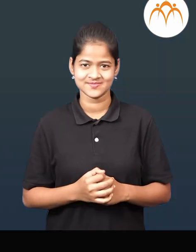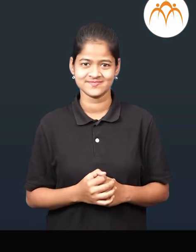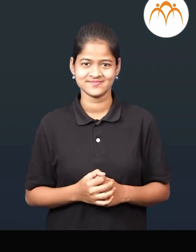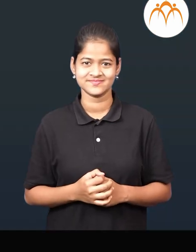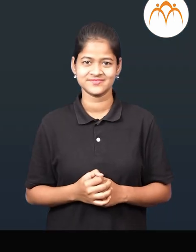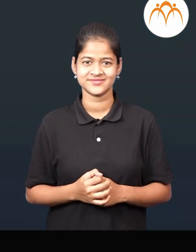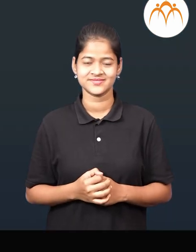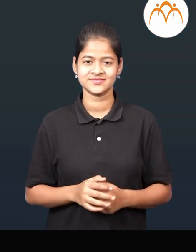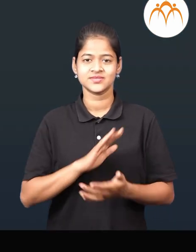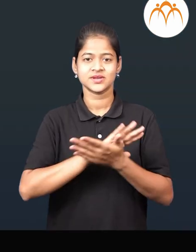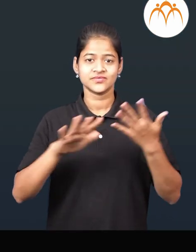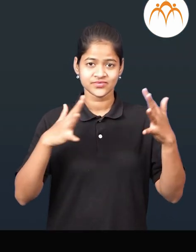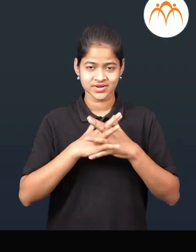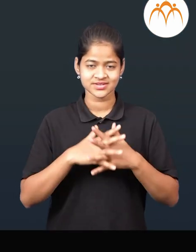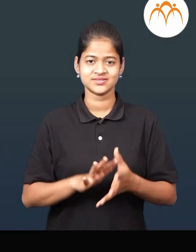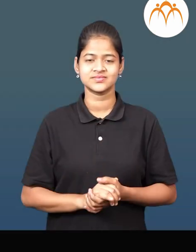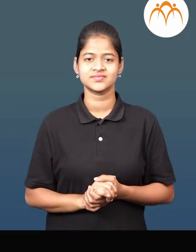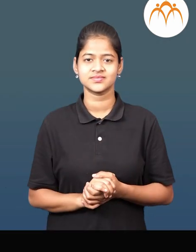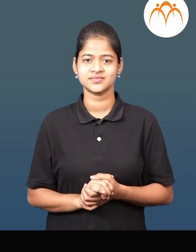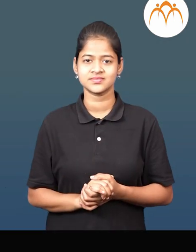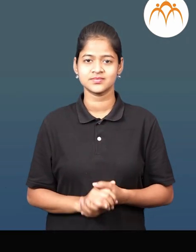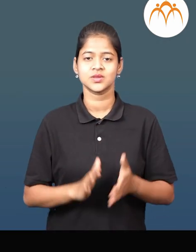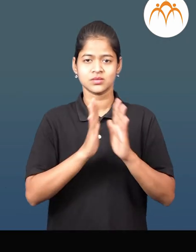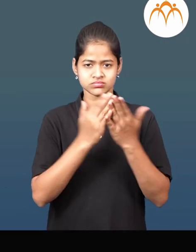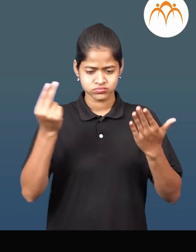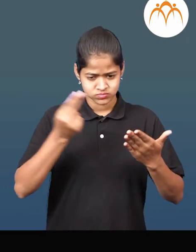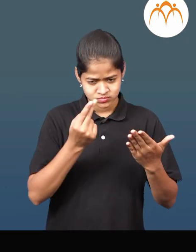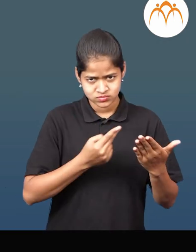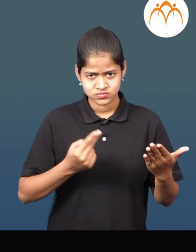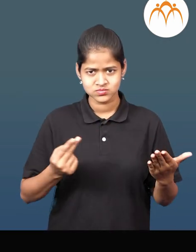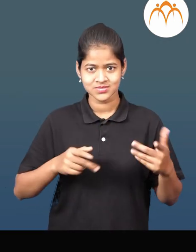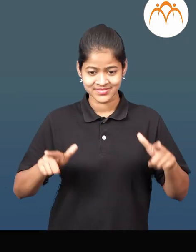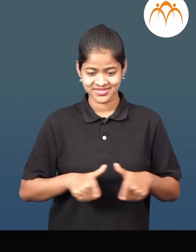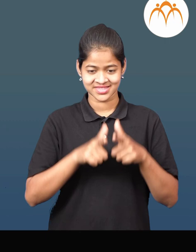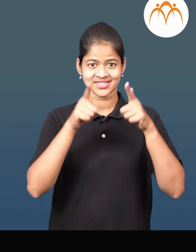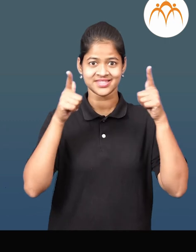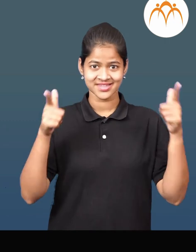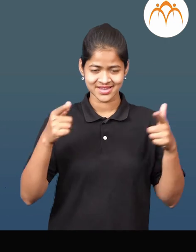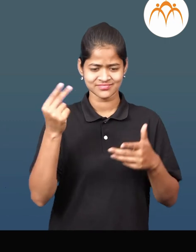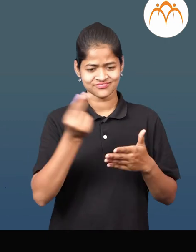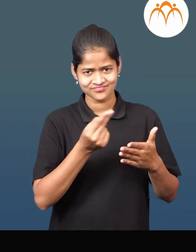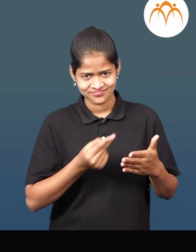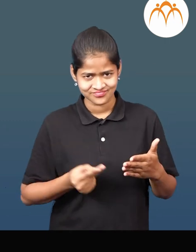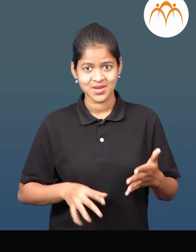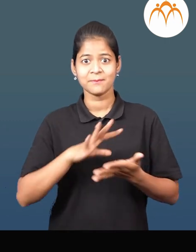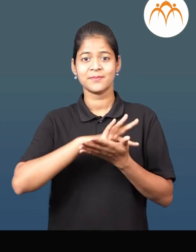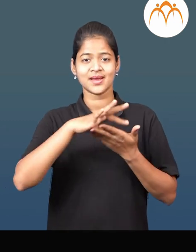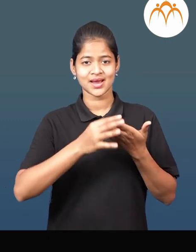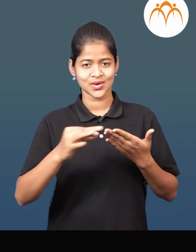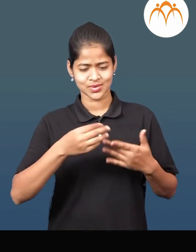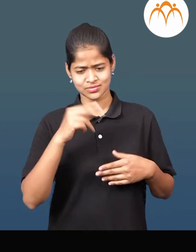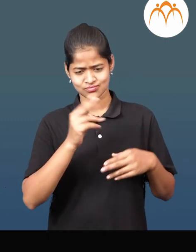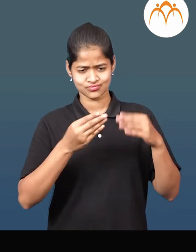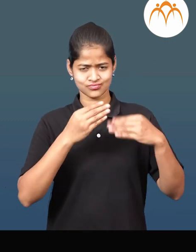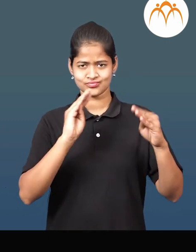स्वाध्याय चित्रकला वही मधे मोठे ज़ाड दाखवा भरपूर पाने